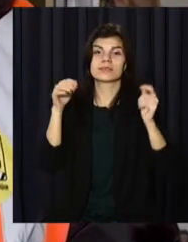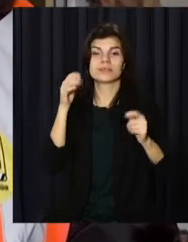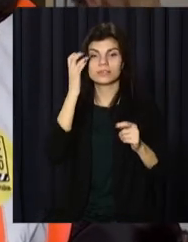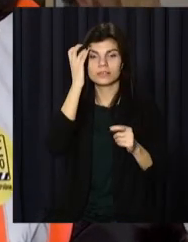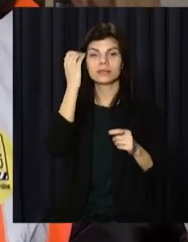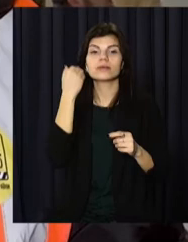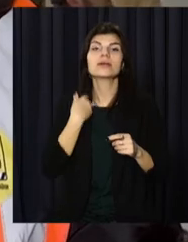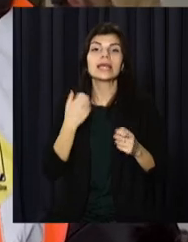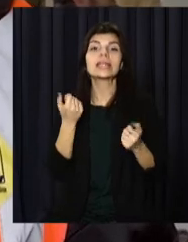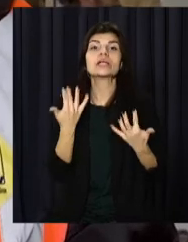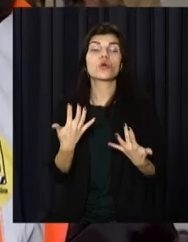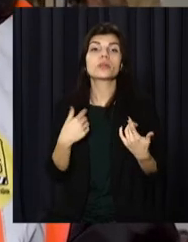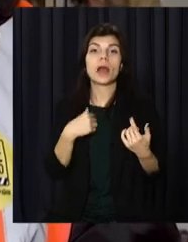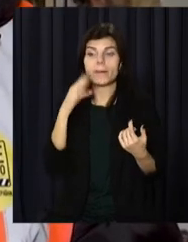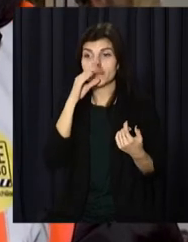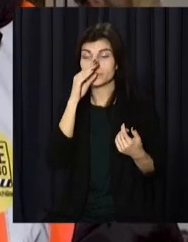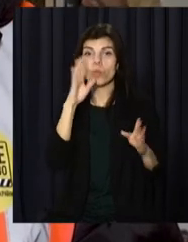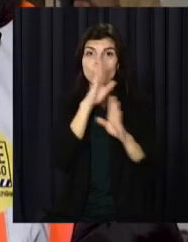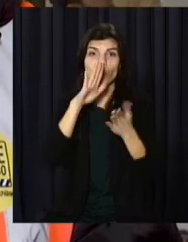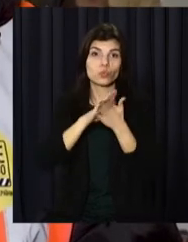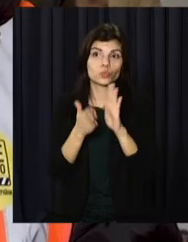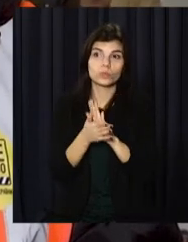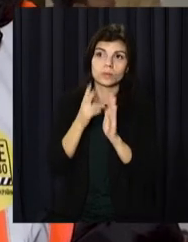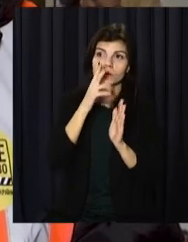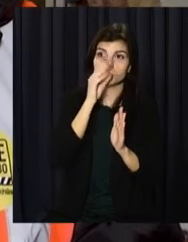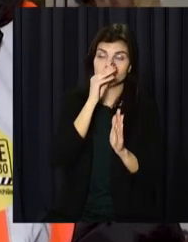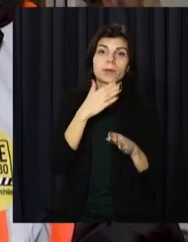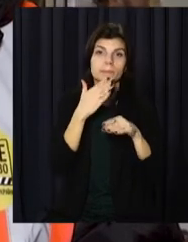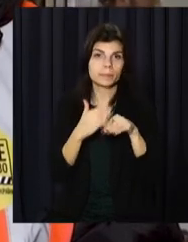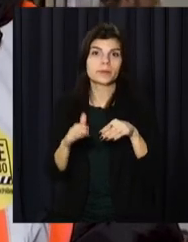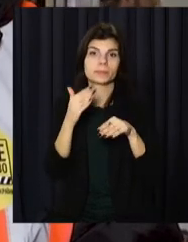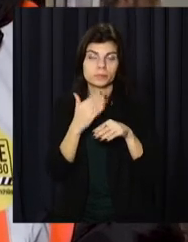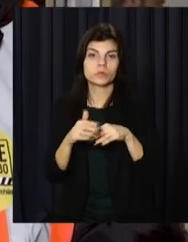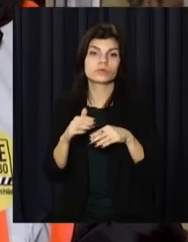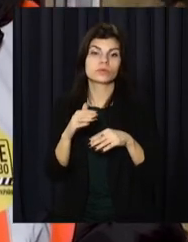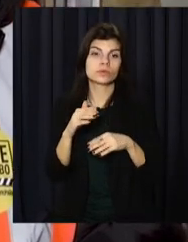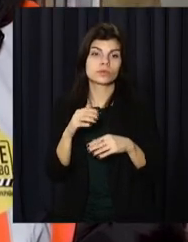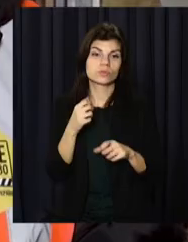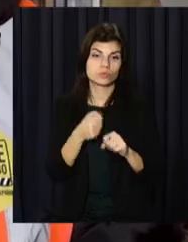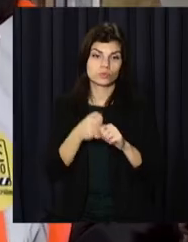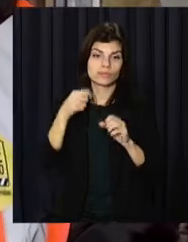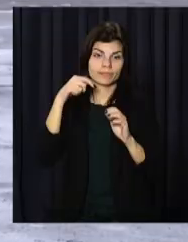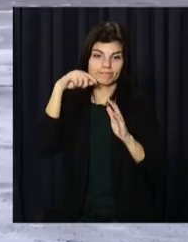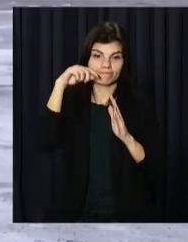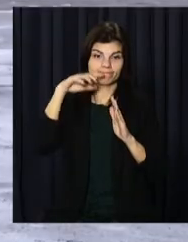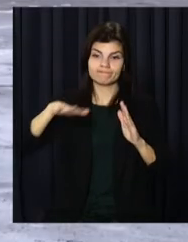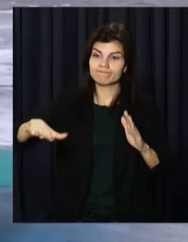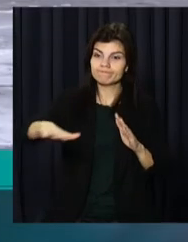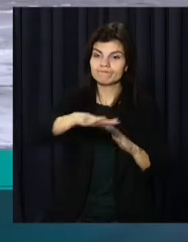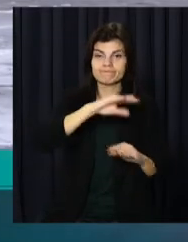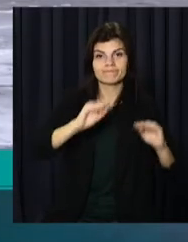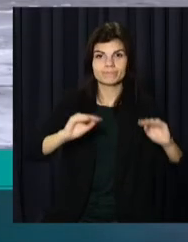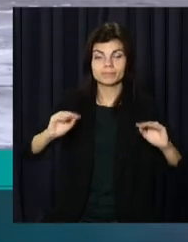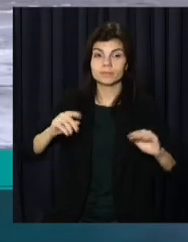Наскільки нам дозволяють погодні умови, поступово приступаємо до благоустрої території. З цікавістю